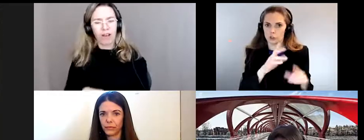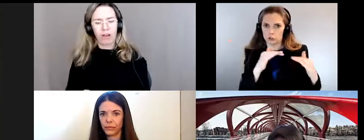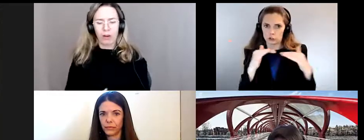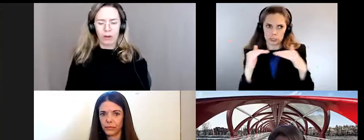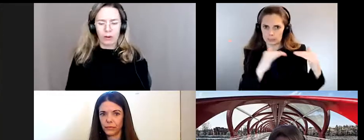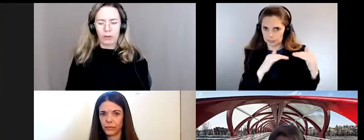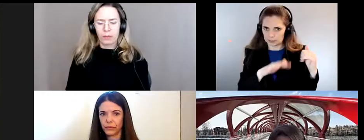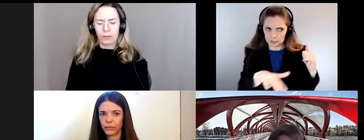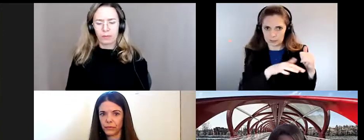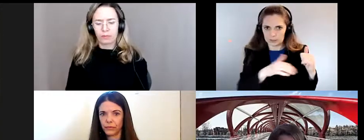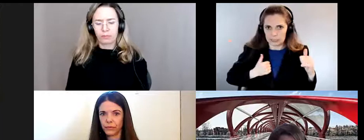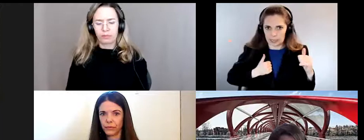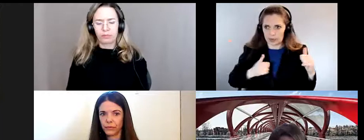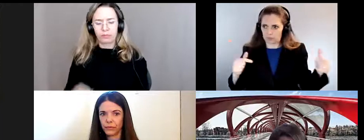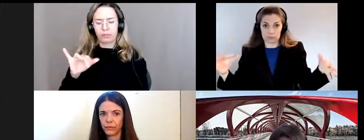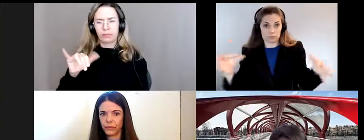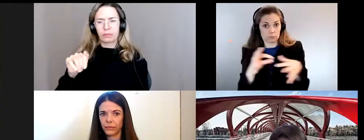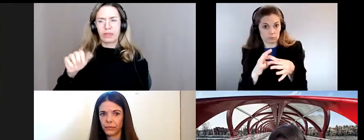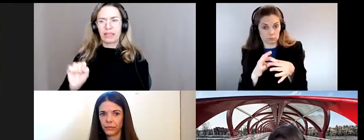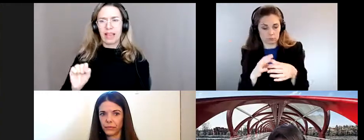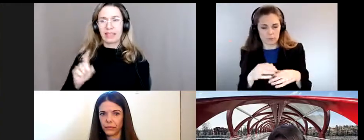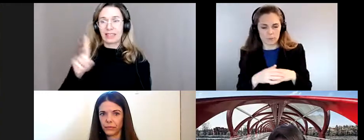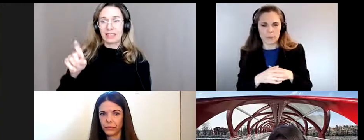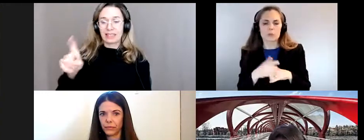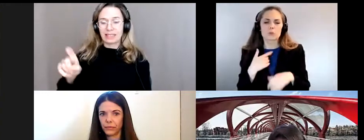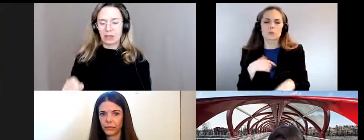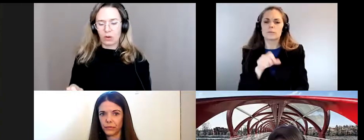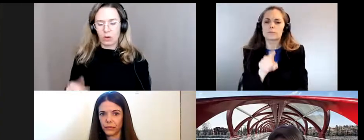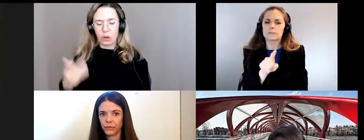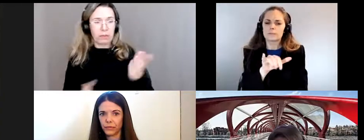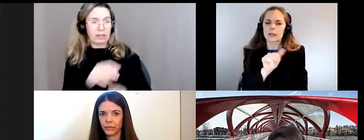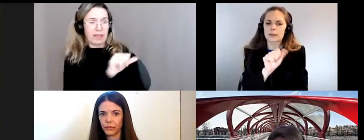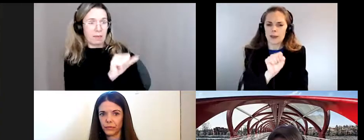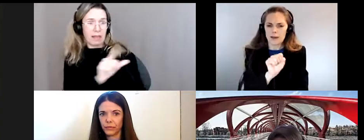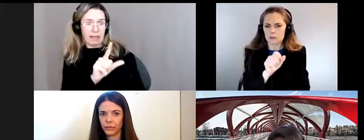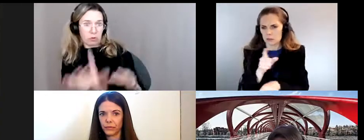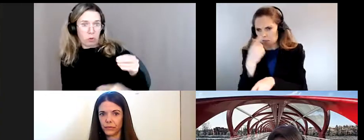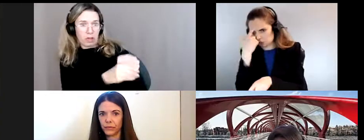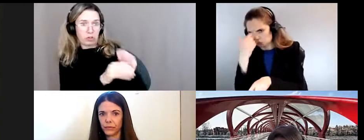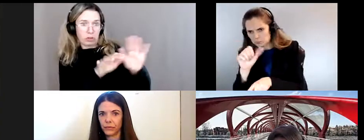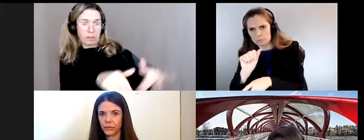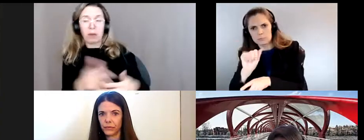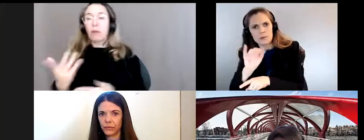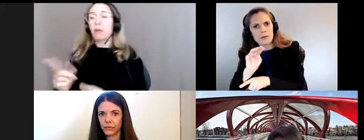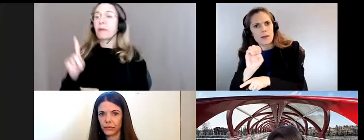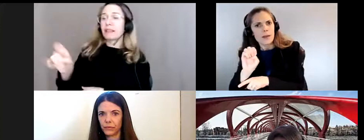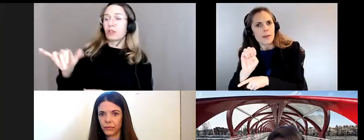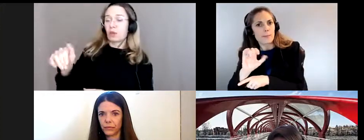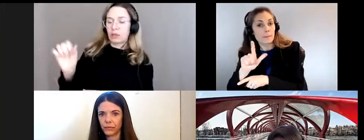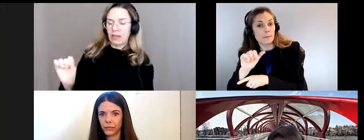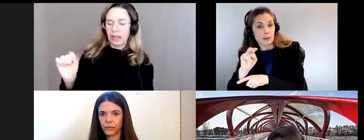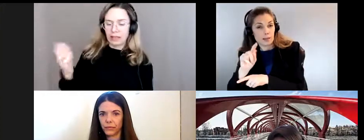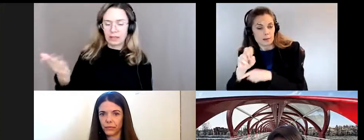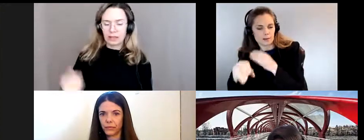ça c'est une question pour toi Yass et peut-être peut-être Kémy et Linette vous pourriez ajouter quelque chose par après mais c'est une question principalement pour Yass